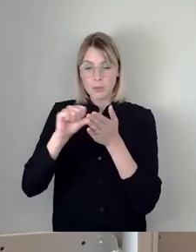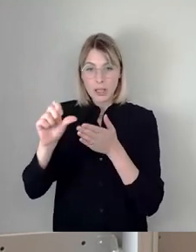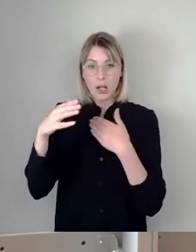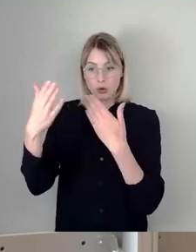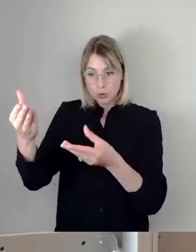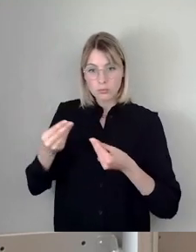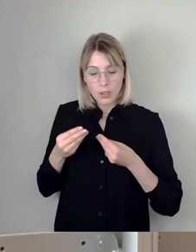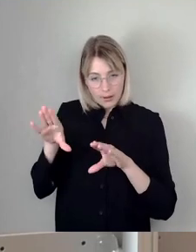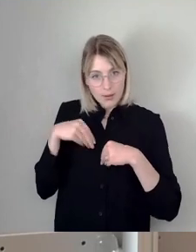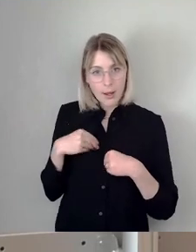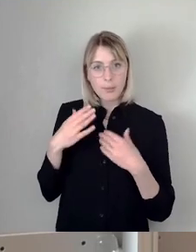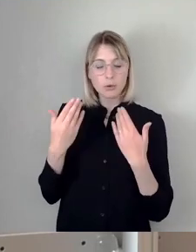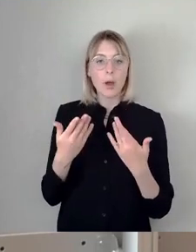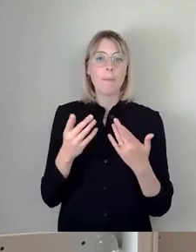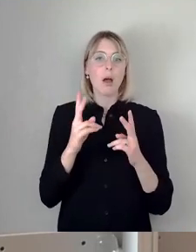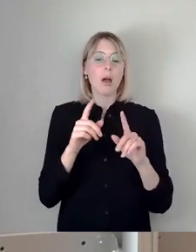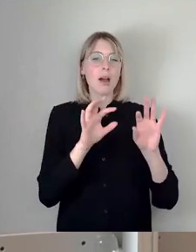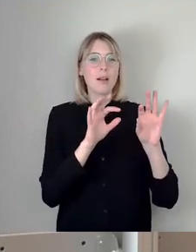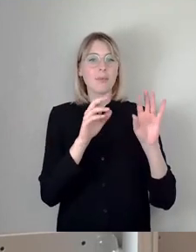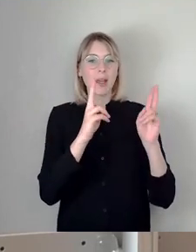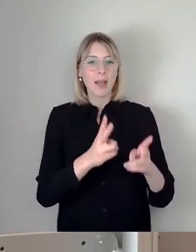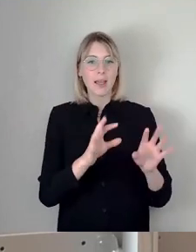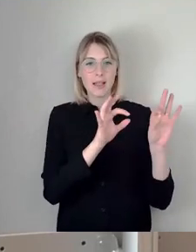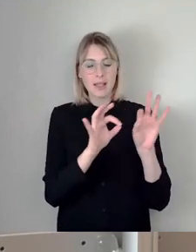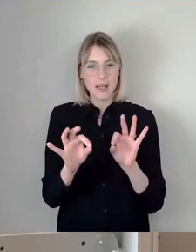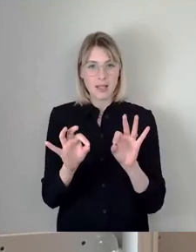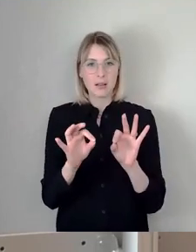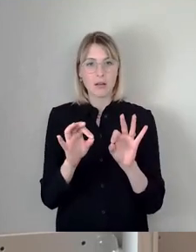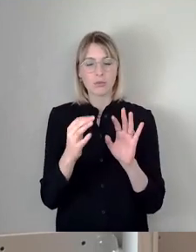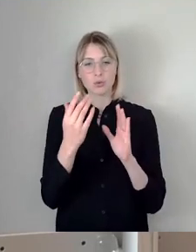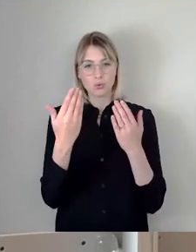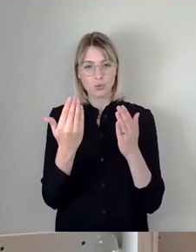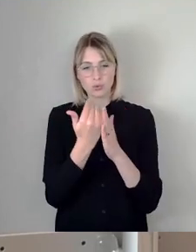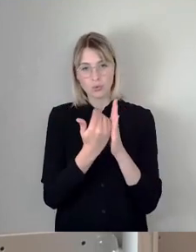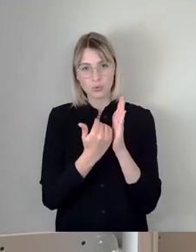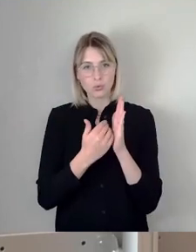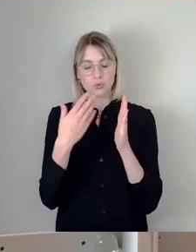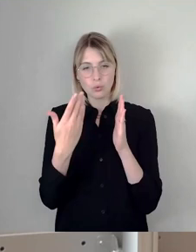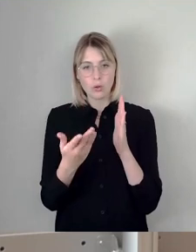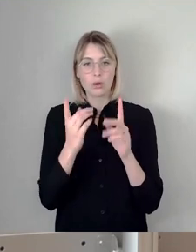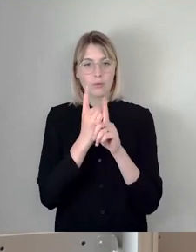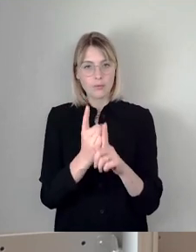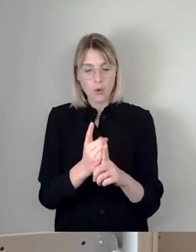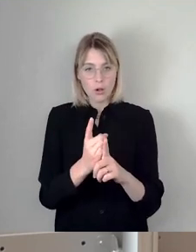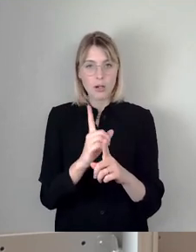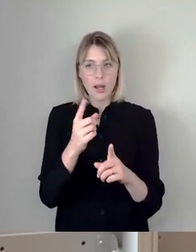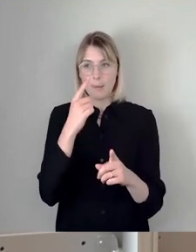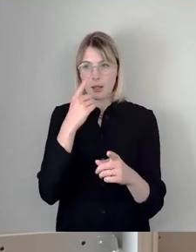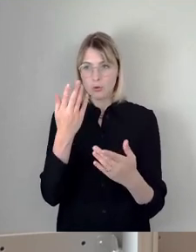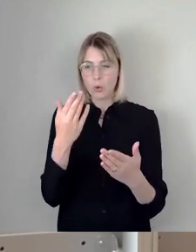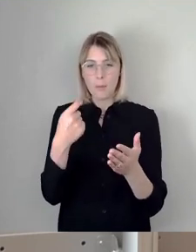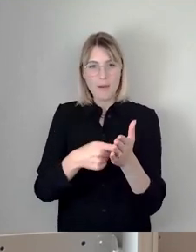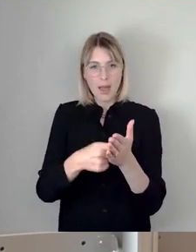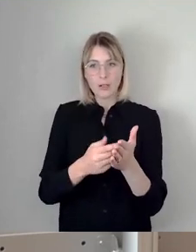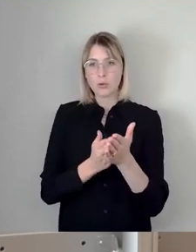eine Richtlinie, die handhabbar ist, die wirklich dann auch zum Ziel führt und nicht im Prinzip einen Bewertungs- und Planungsprozess